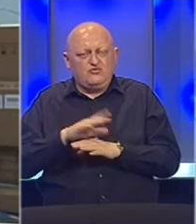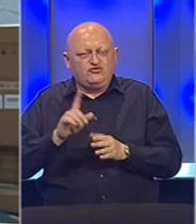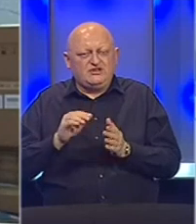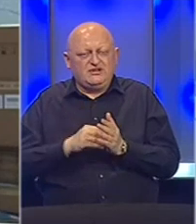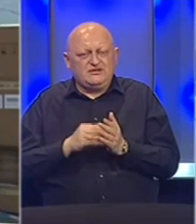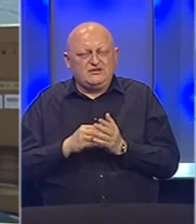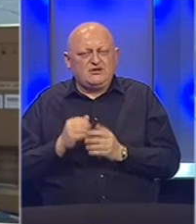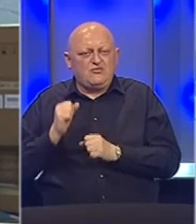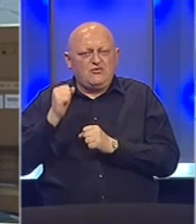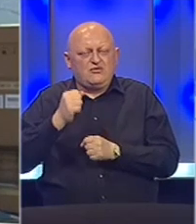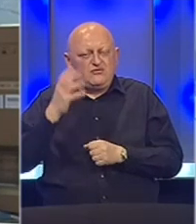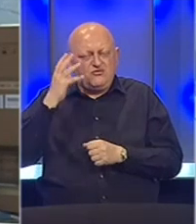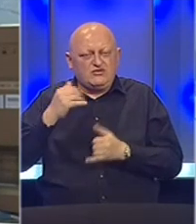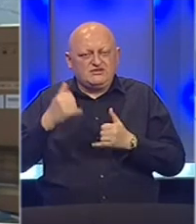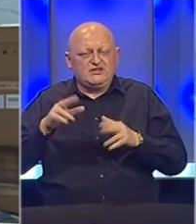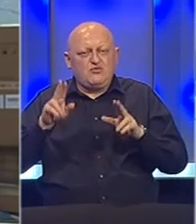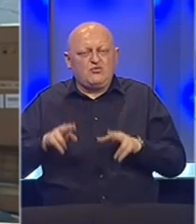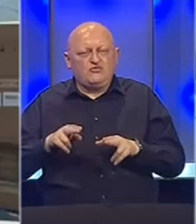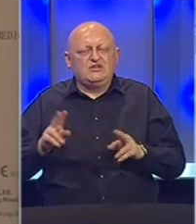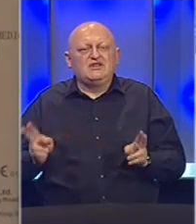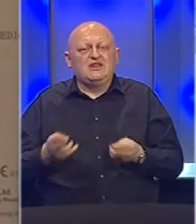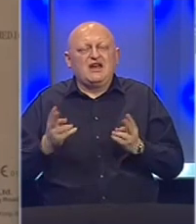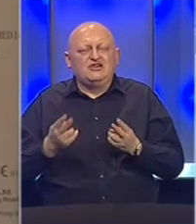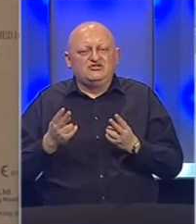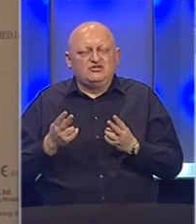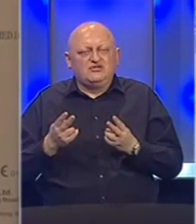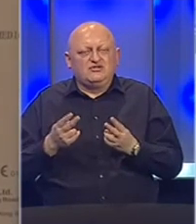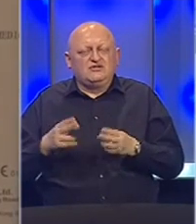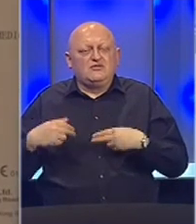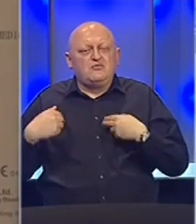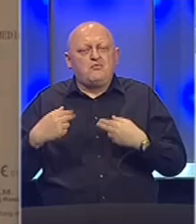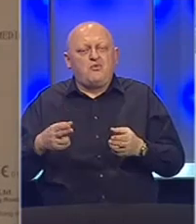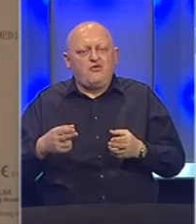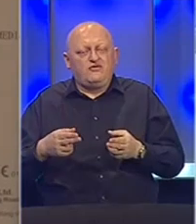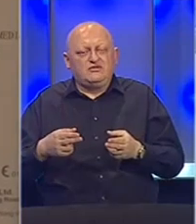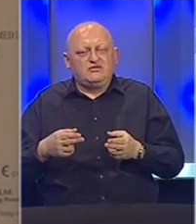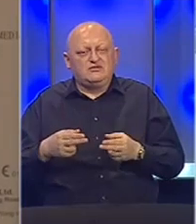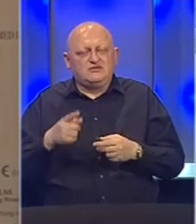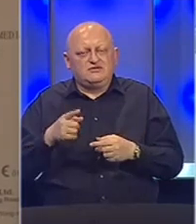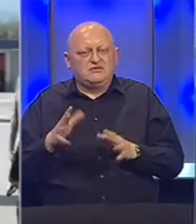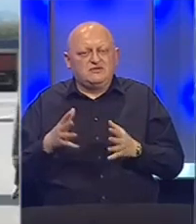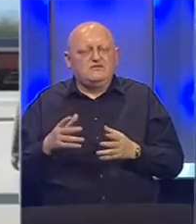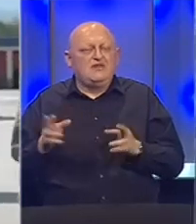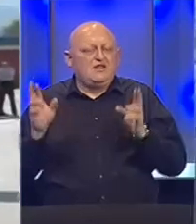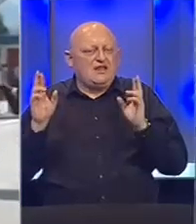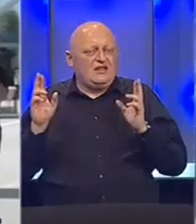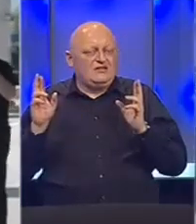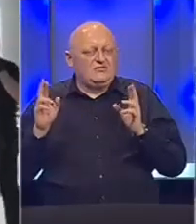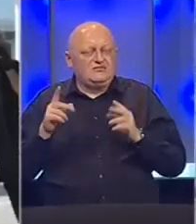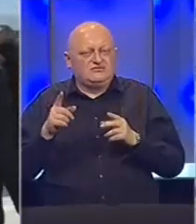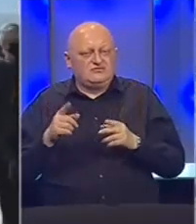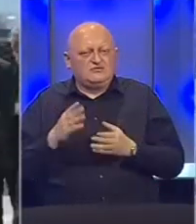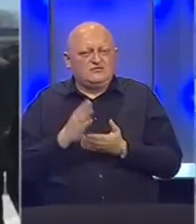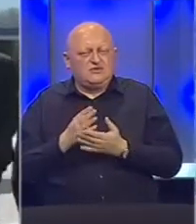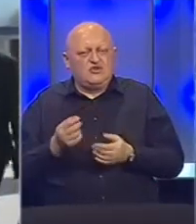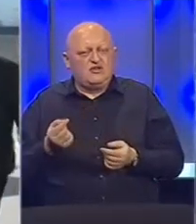trebalo donosti, jer je vlada sad u mogućnosti tražiti povrat. I to je valjda nada da će se